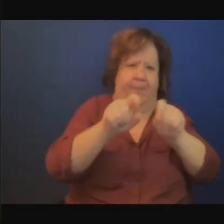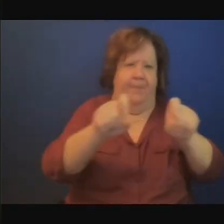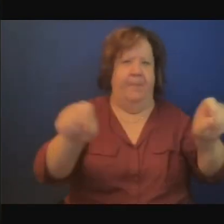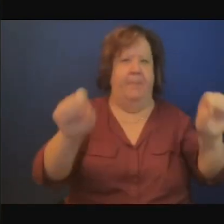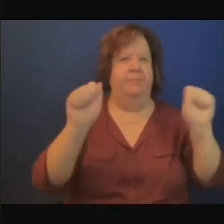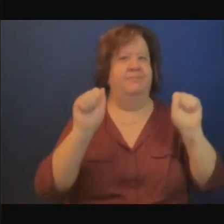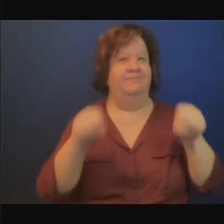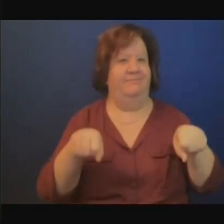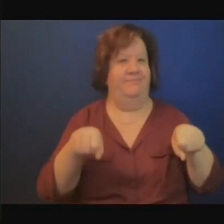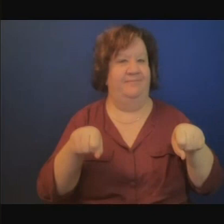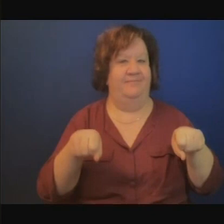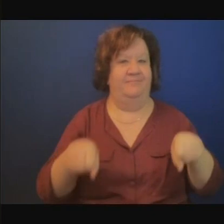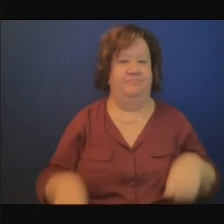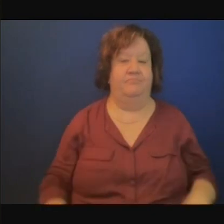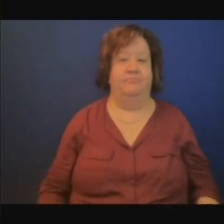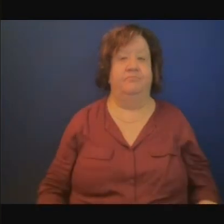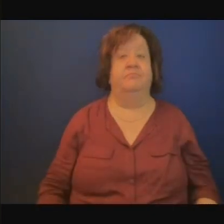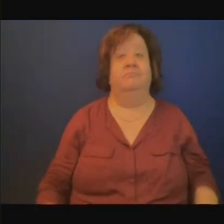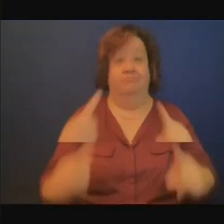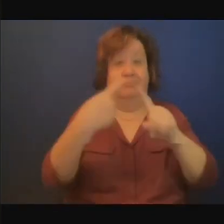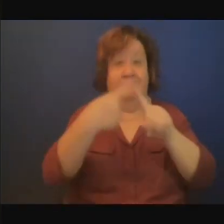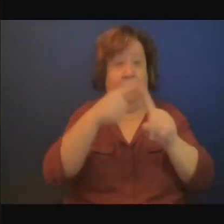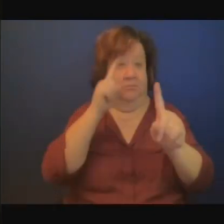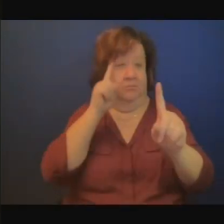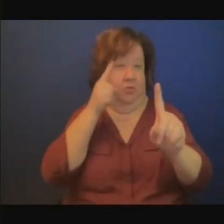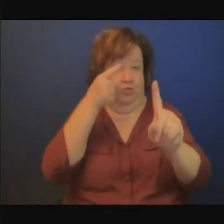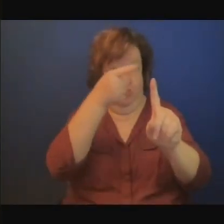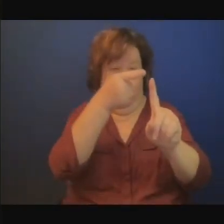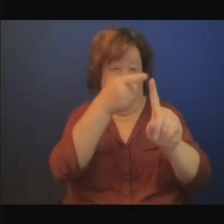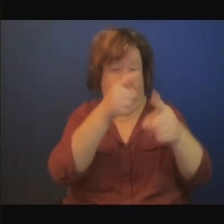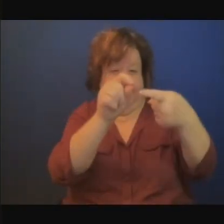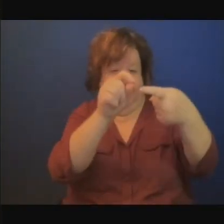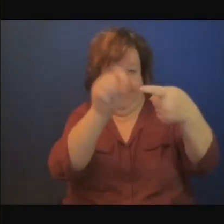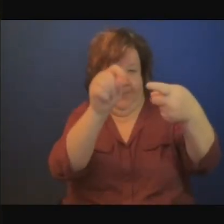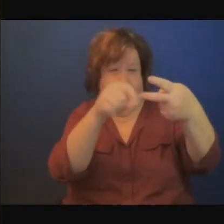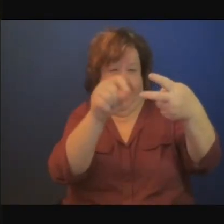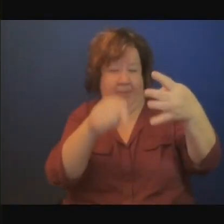associés à des délais. Et ça, c'est notre responsabilité.